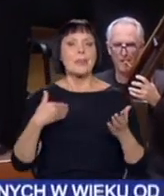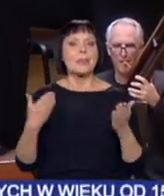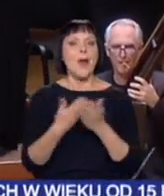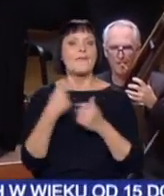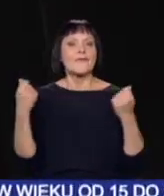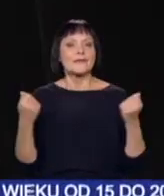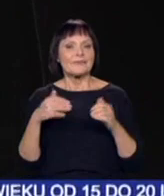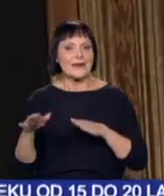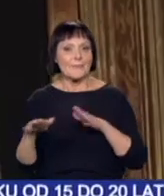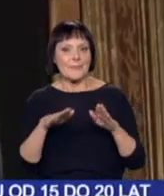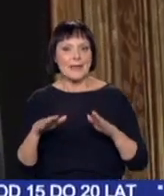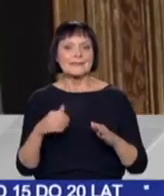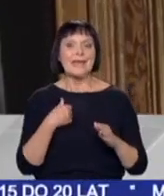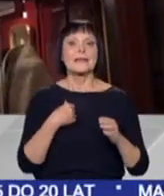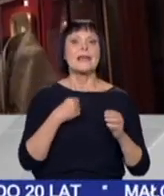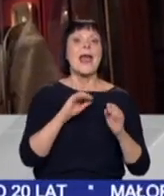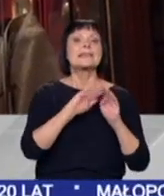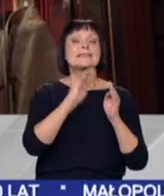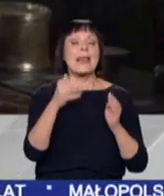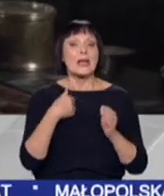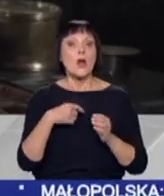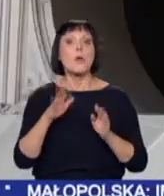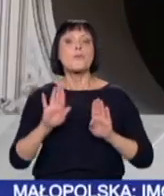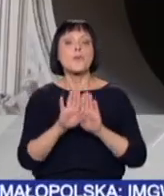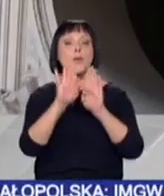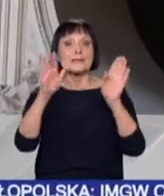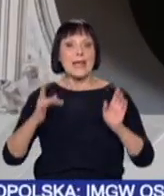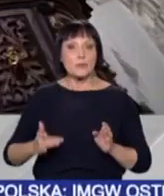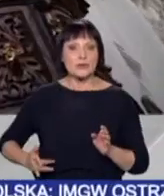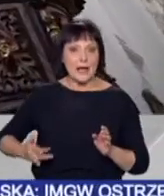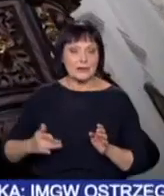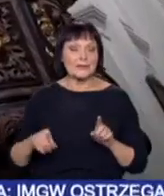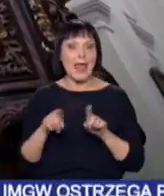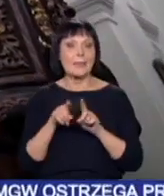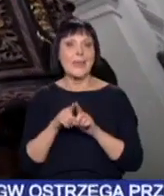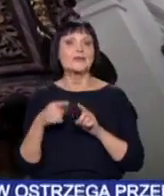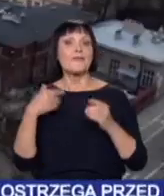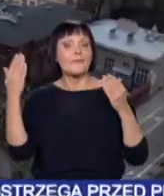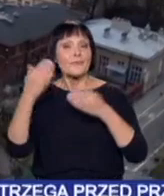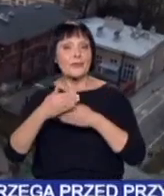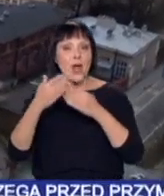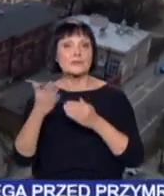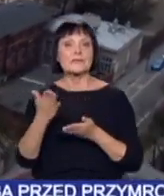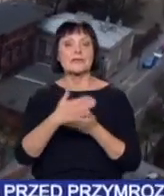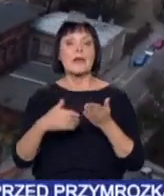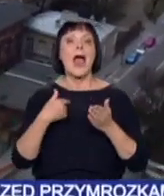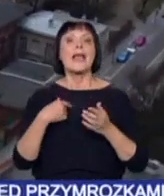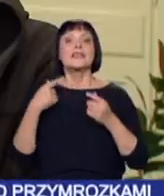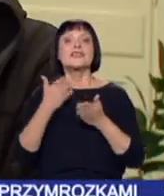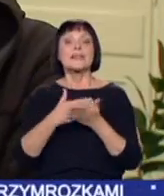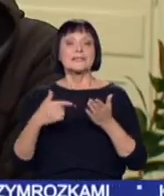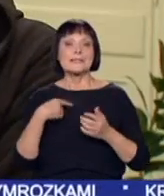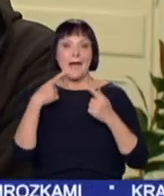festiwalu miejscach. Starej synagodzy, Muzeum Książąt Czartoryskich, a nocne recitale w kościele w dzielnicy Wesoła. Przy